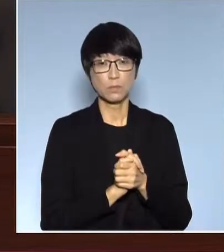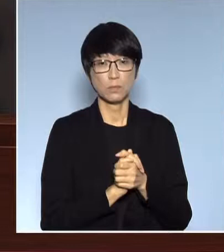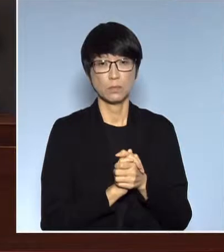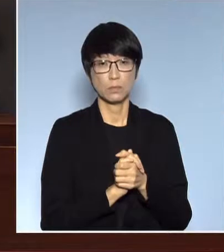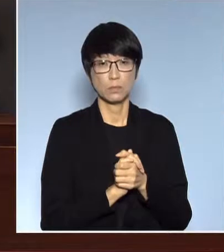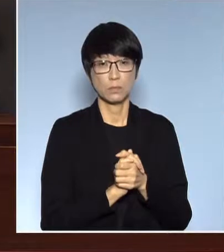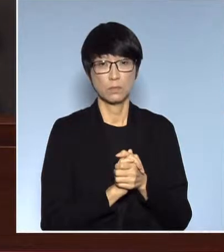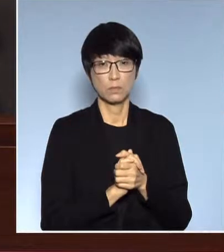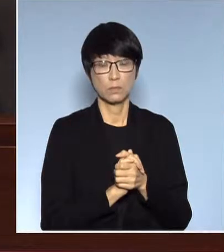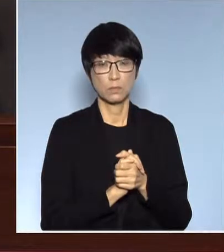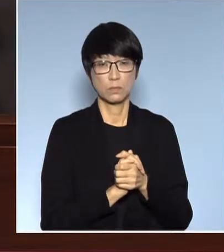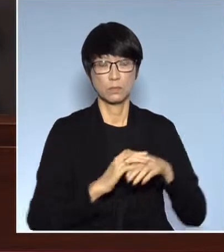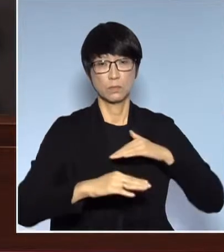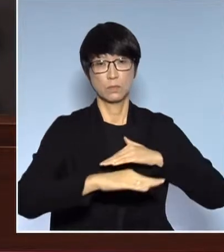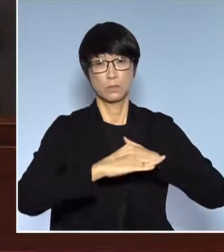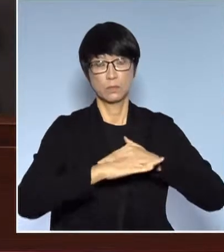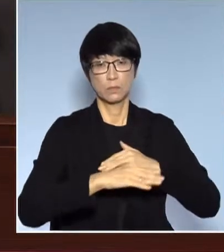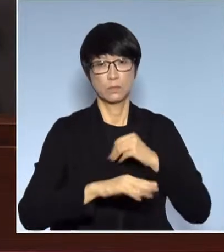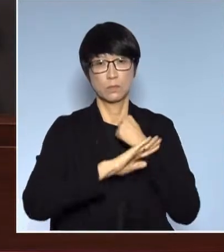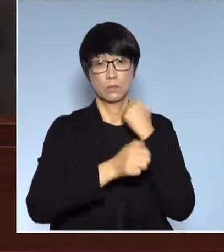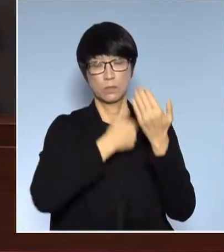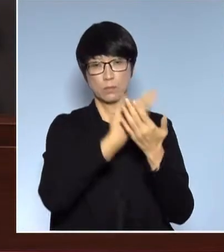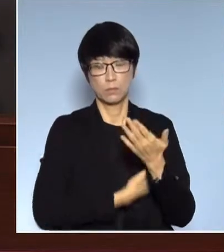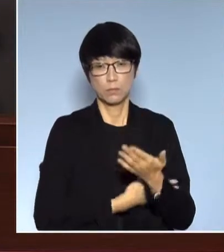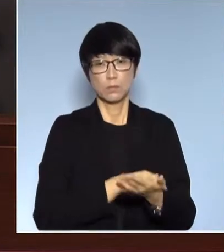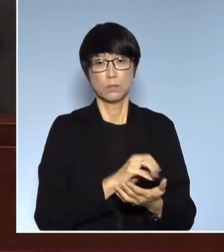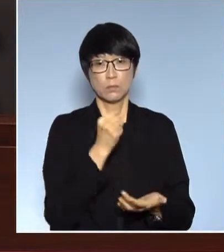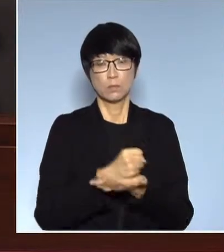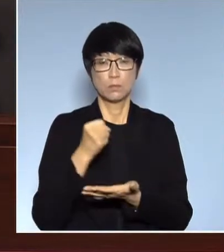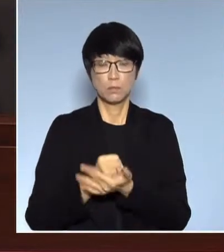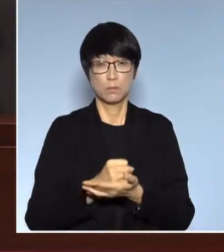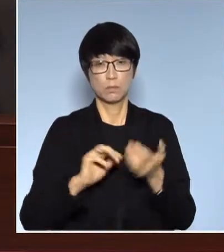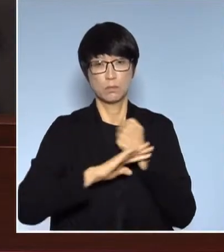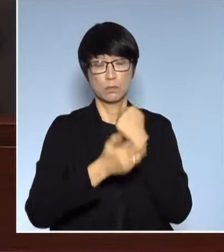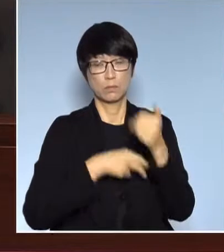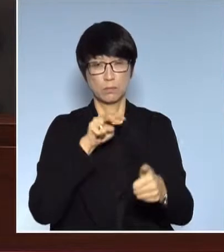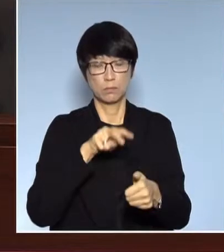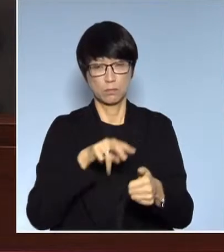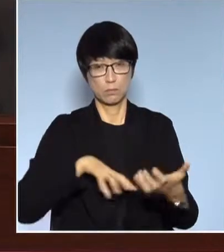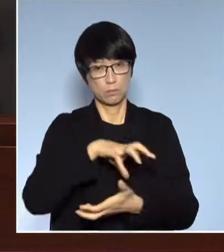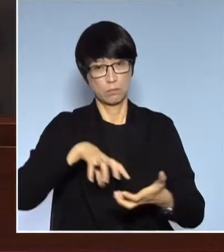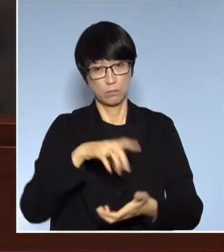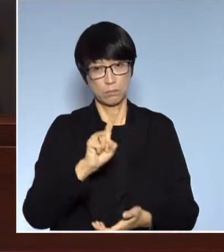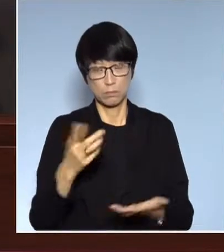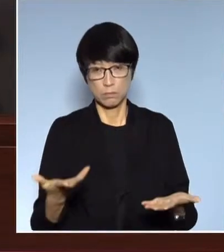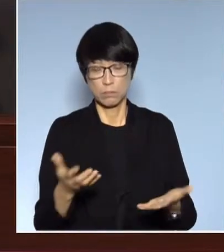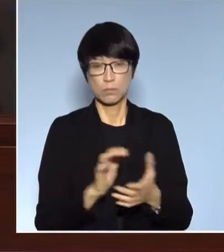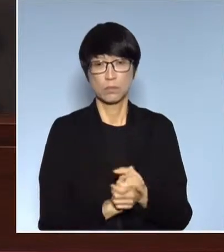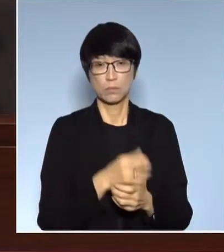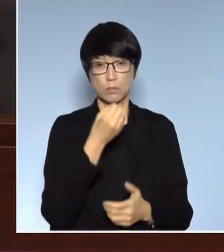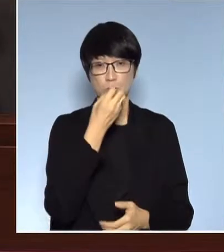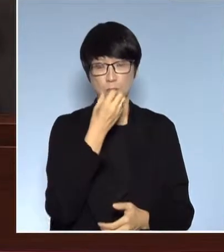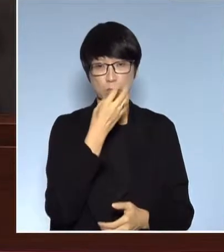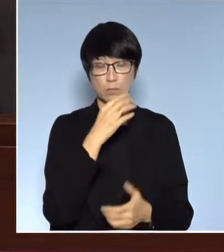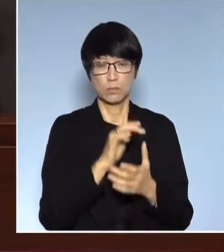要是不同的方案造成兩檢是不是會有司法混亂呢第三條說香港的職員在內地口岸區